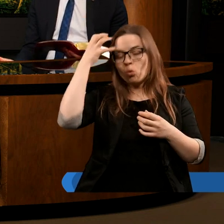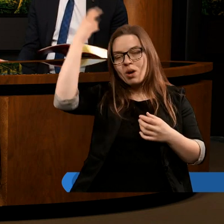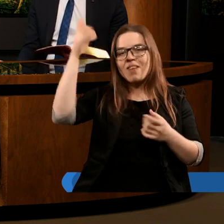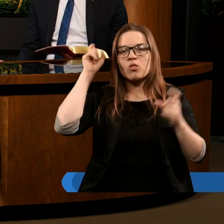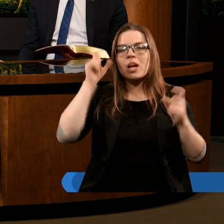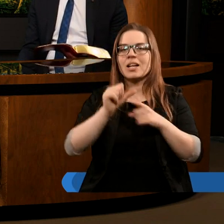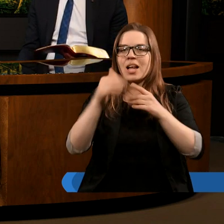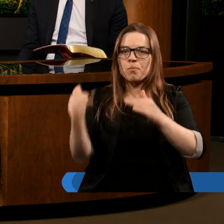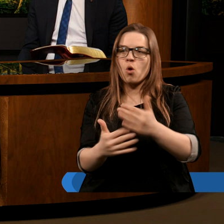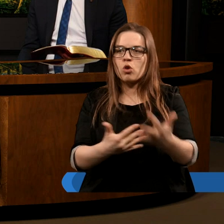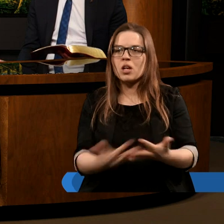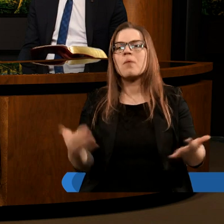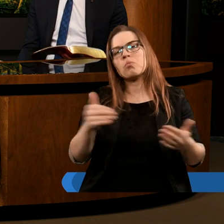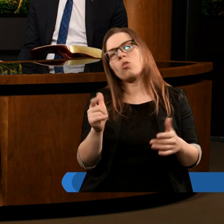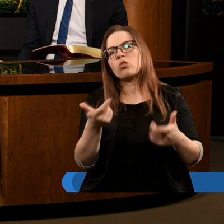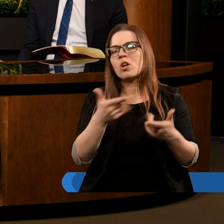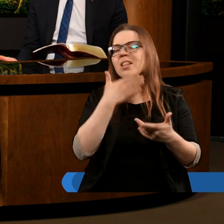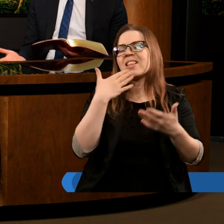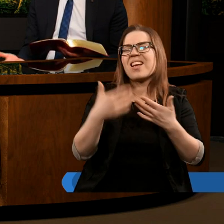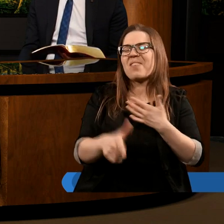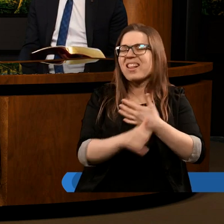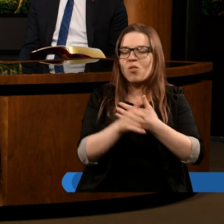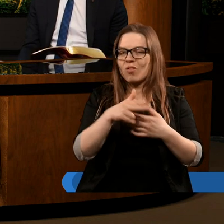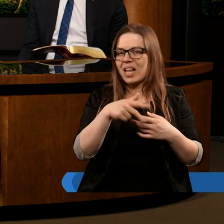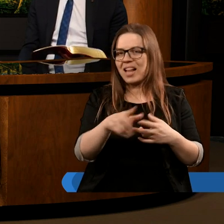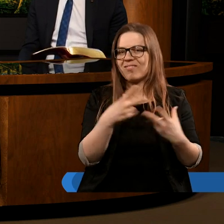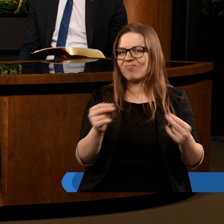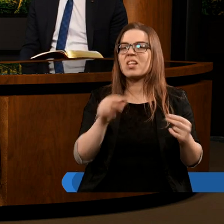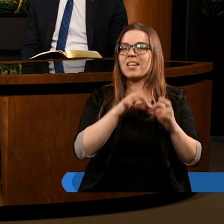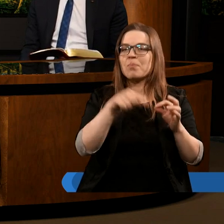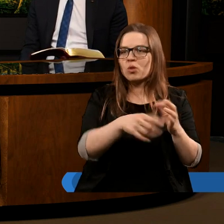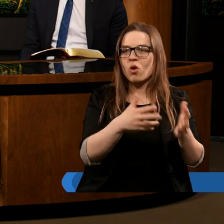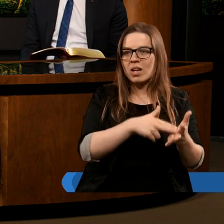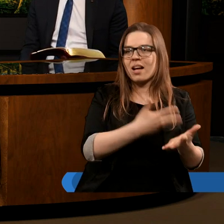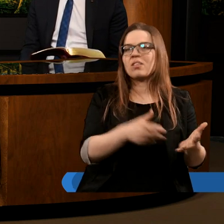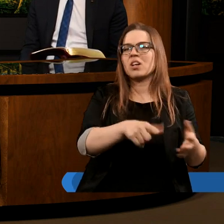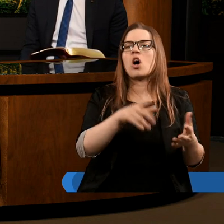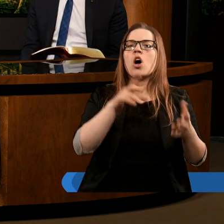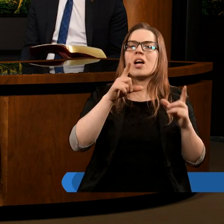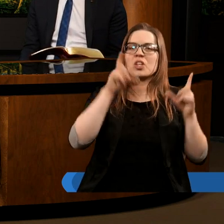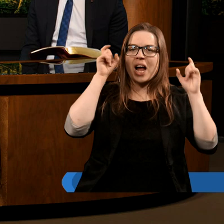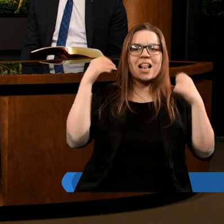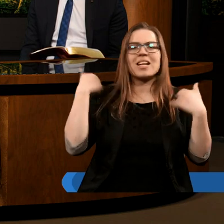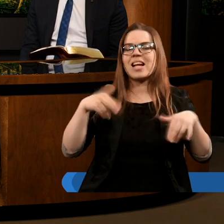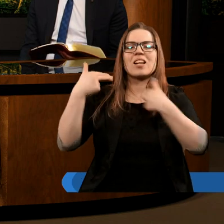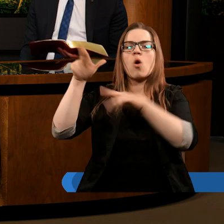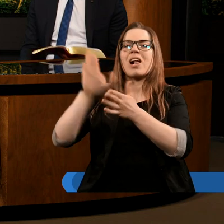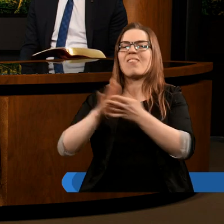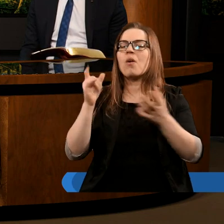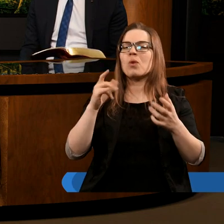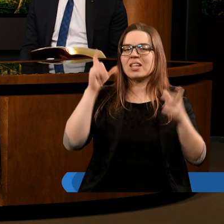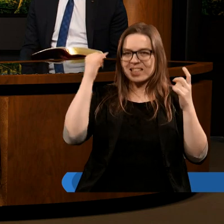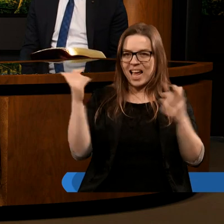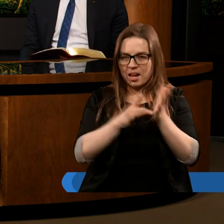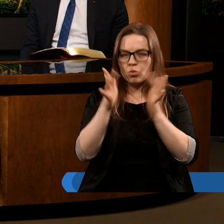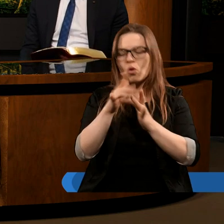pod ziemią, chociaż na to też nie ma dowodów, ale i tam, gdyby było, on nie chce oddać chwały Jezusowi. Więc to